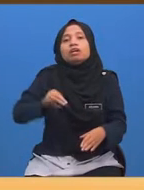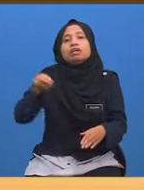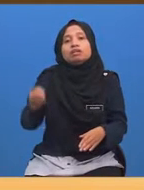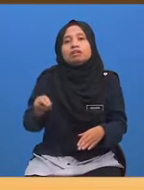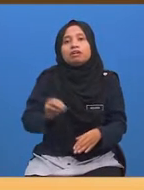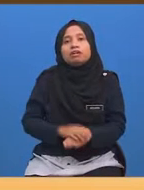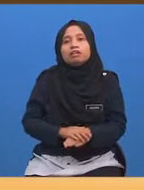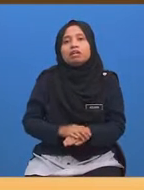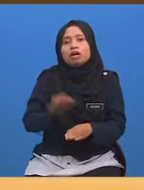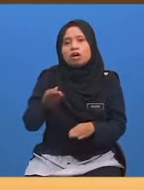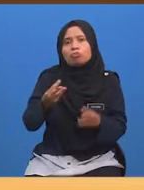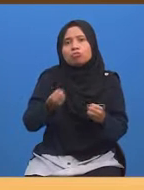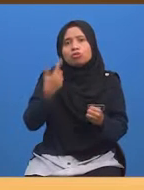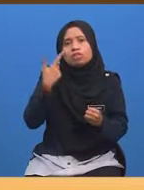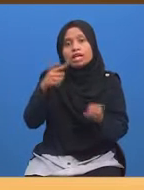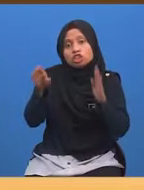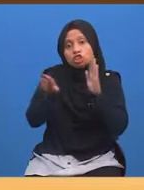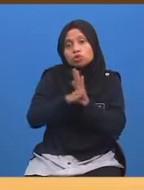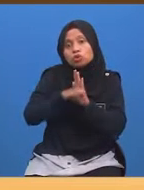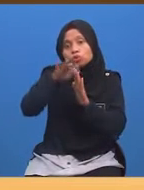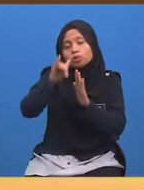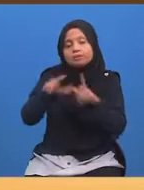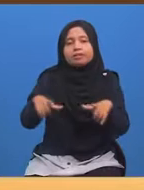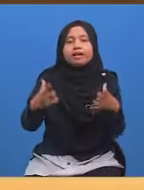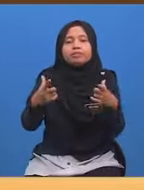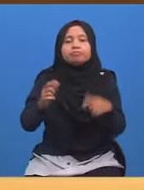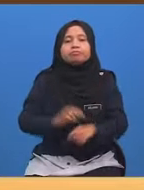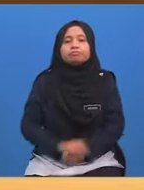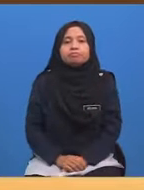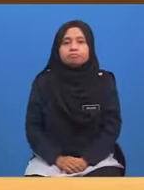Kamu nak lihat tak contoh yang seterusnya?